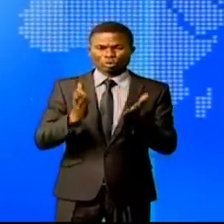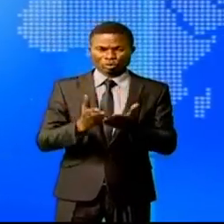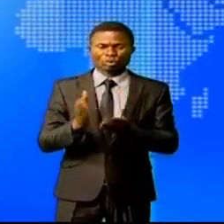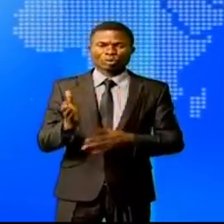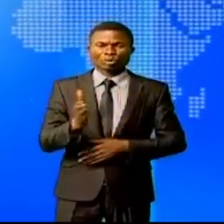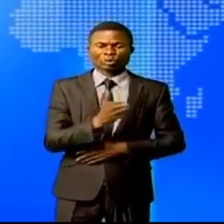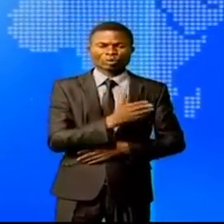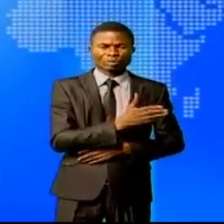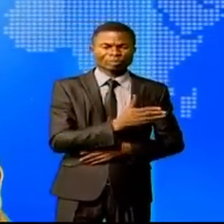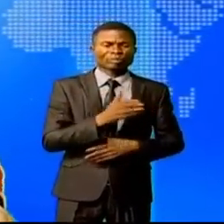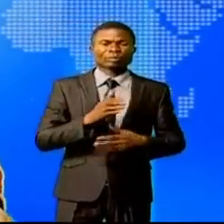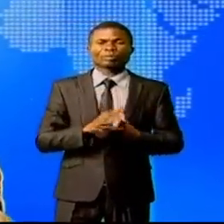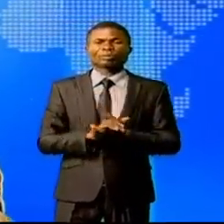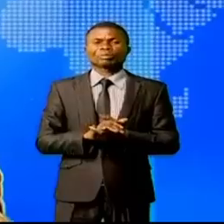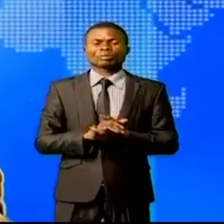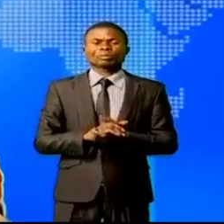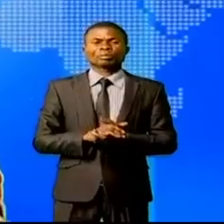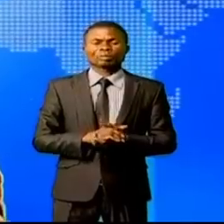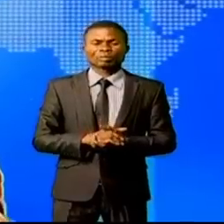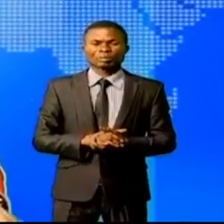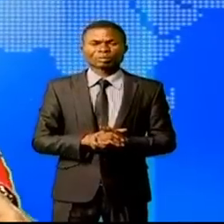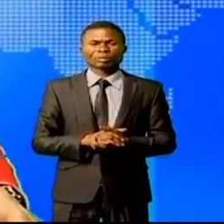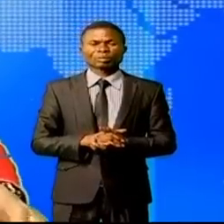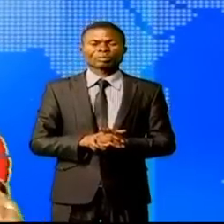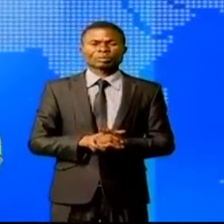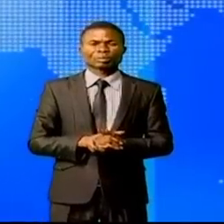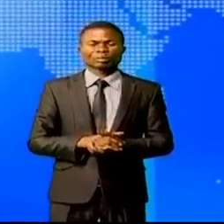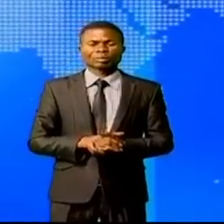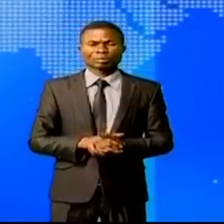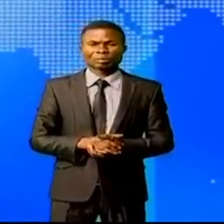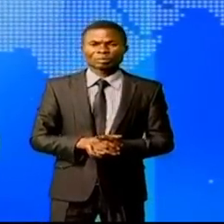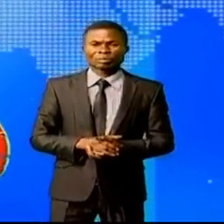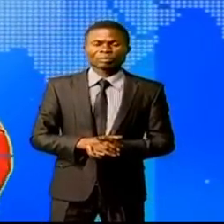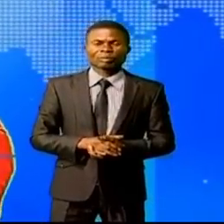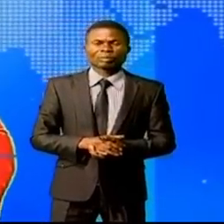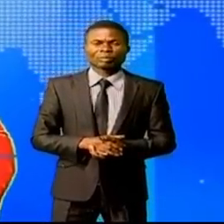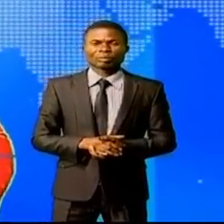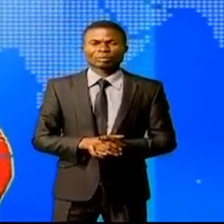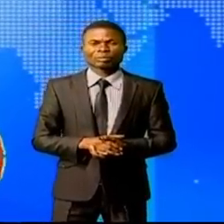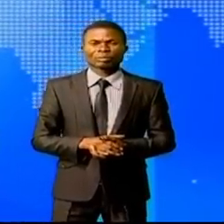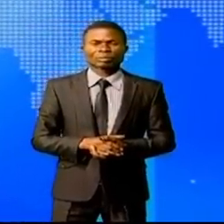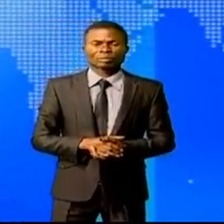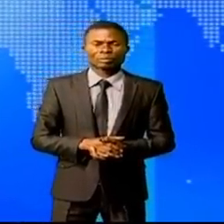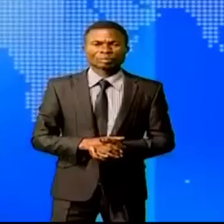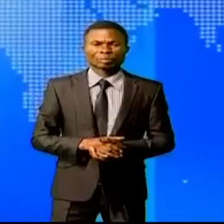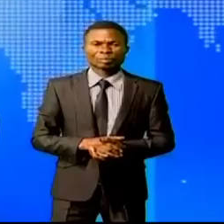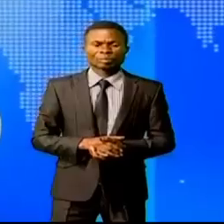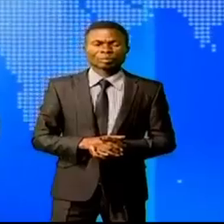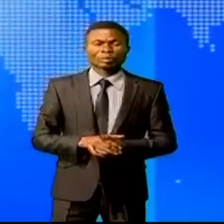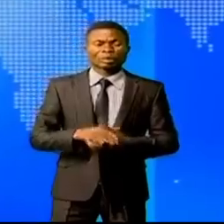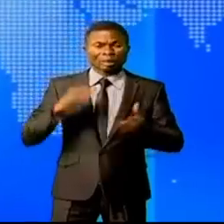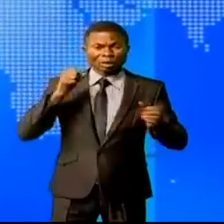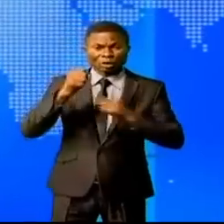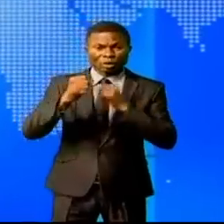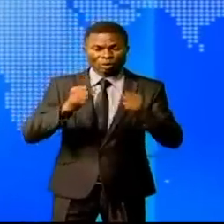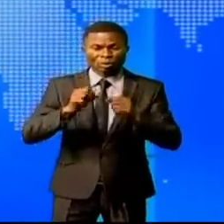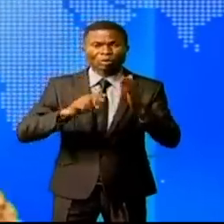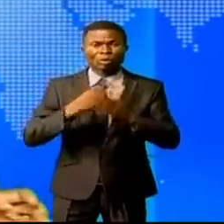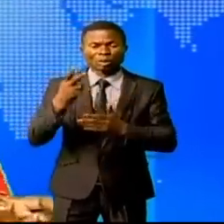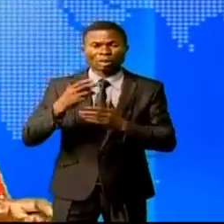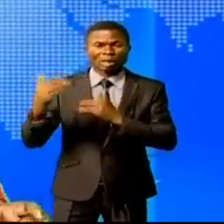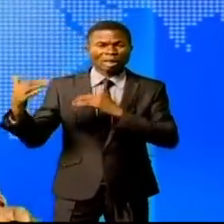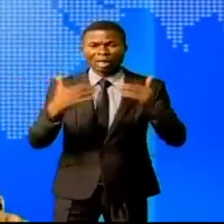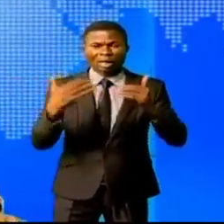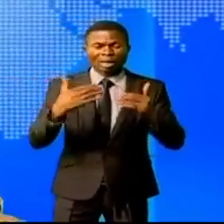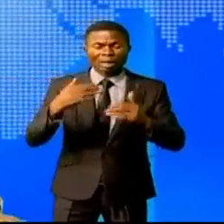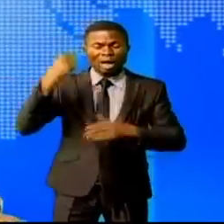de nos prochaines éditions des pêches de Jojo Ndibou. Il a combattu à la Deuxième Guerre mondiale